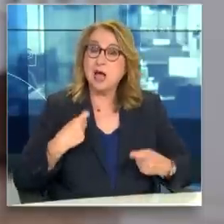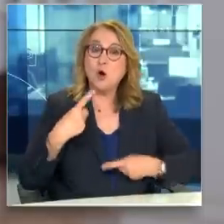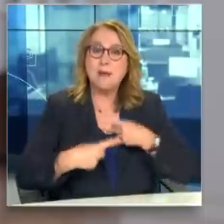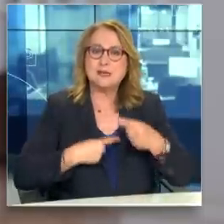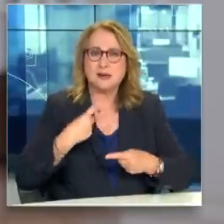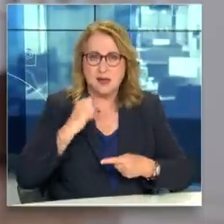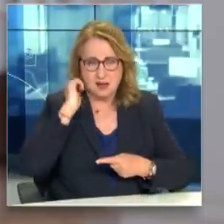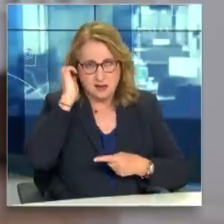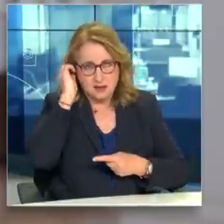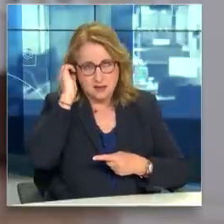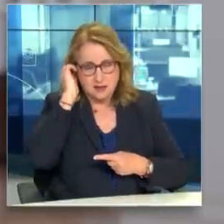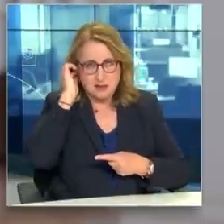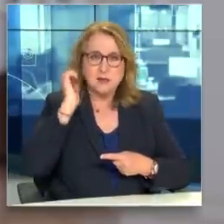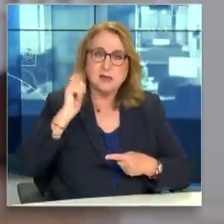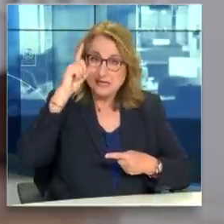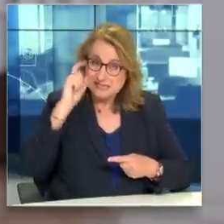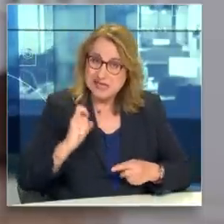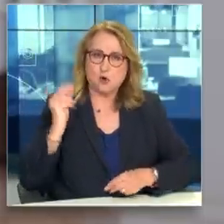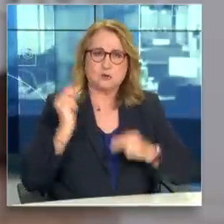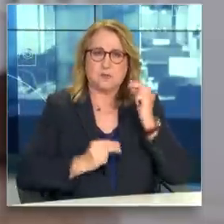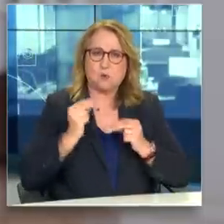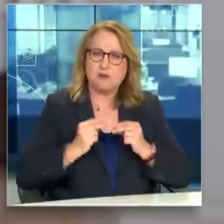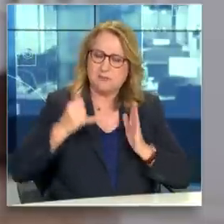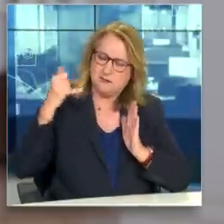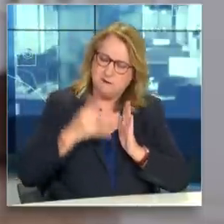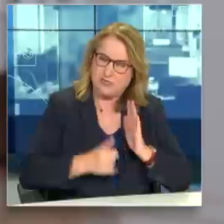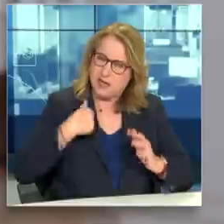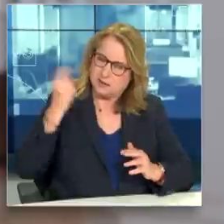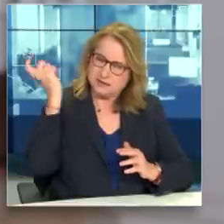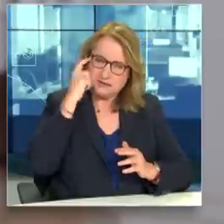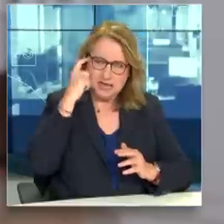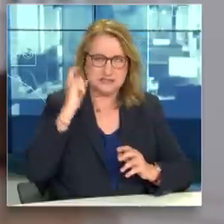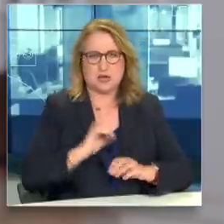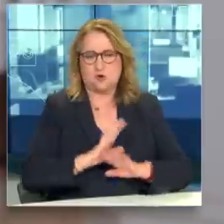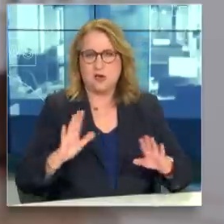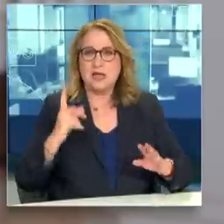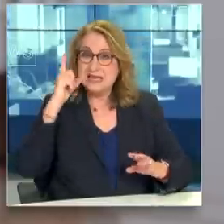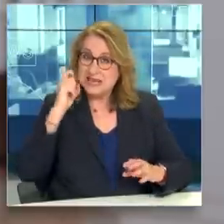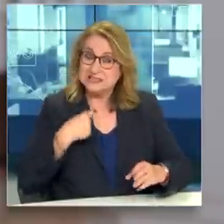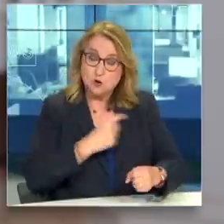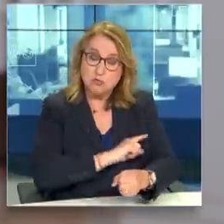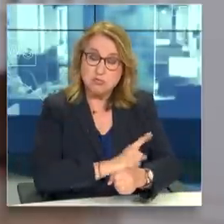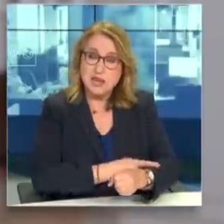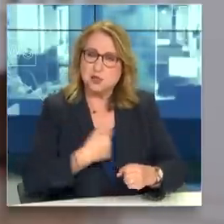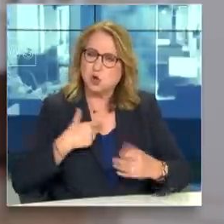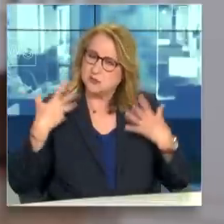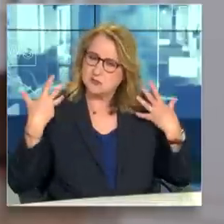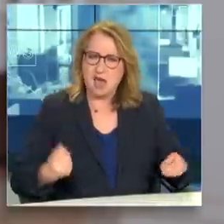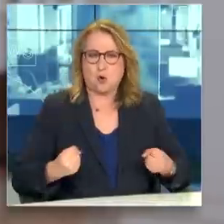κυρίως όμως γνωρίζω καλύτερα τις δυνατότητες του τόπου. Αυτές που μας οπλίζουν όλους με μια νέα αυτοπεποίθηση.